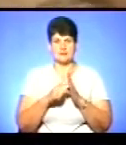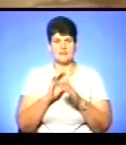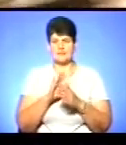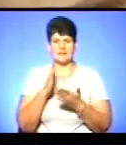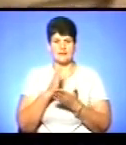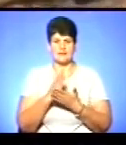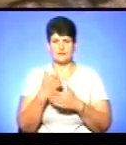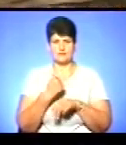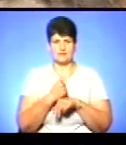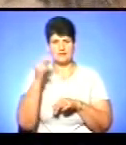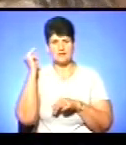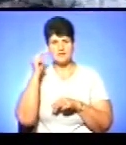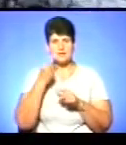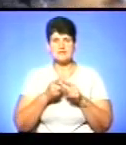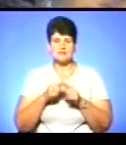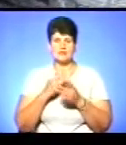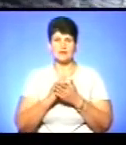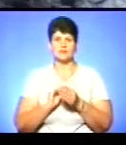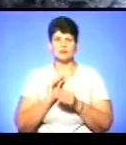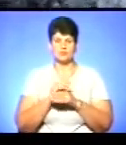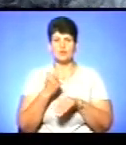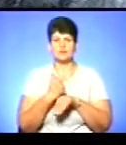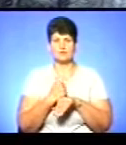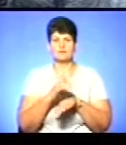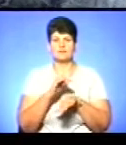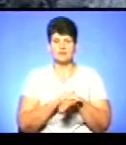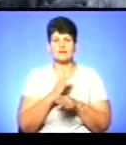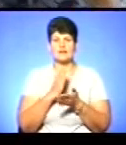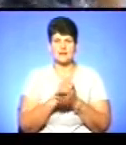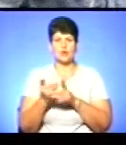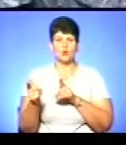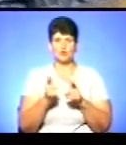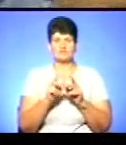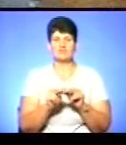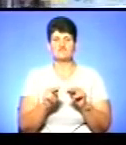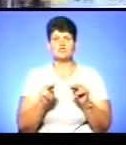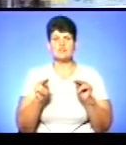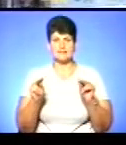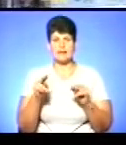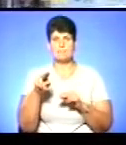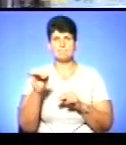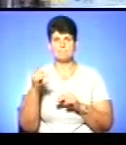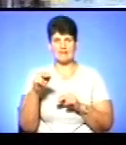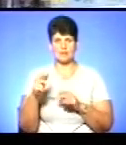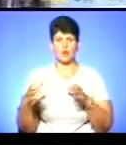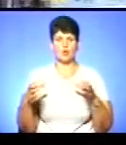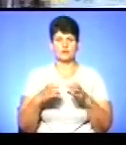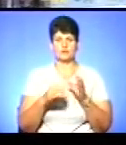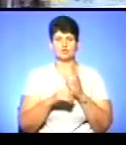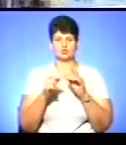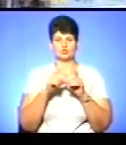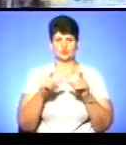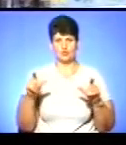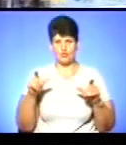основними в навчанні, а додатковими. Головним фактором є готовність вчителя, а підколектив шостої школи-ліцею, каже